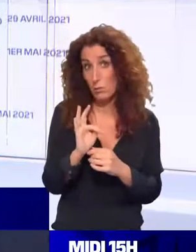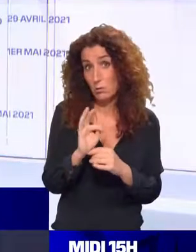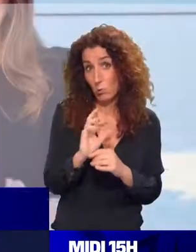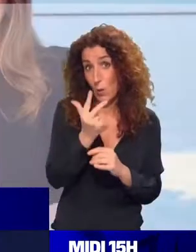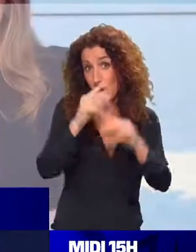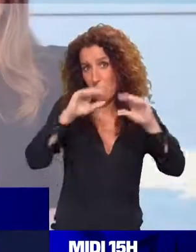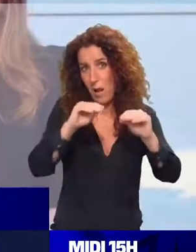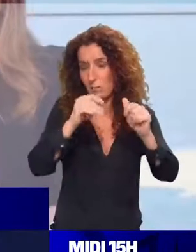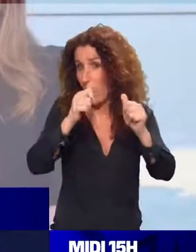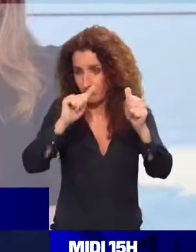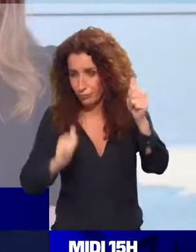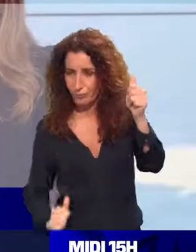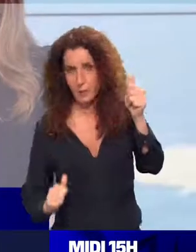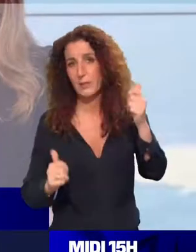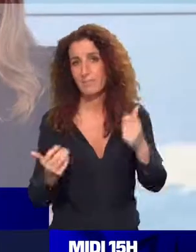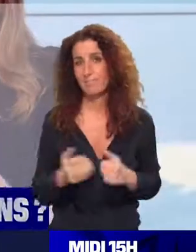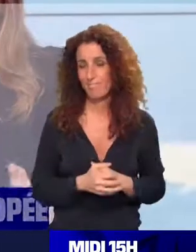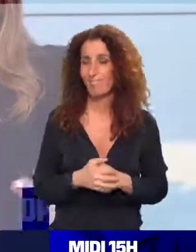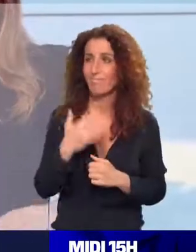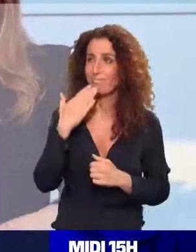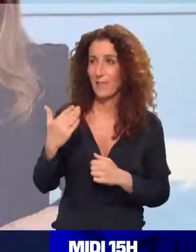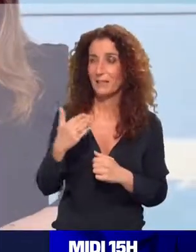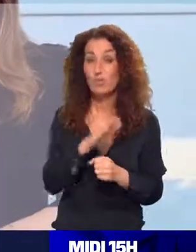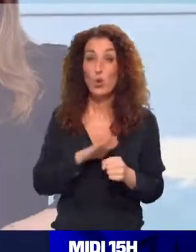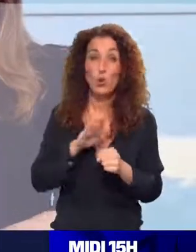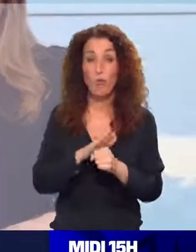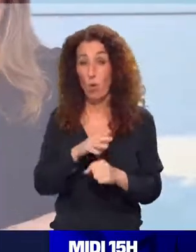Merci Fanny. Voilà la France qui n pas encore championne de la vaccination, même si la campagne tend à s'accélérer.